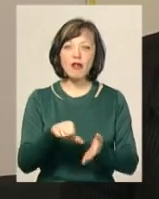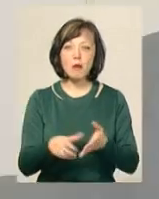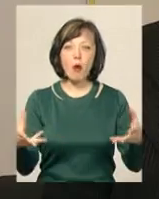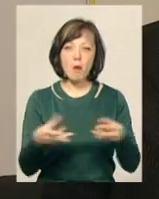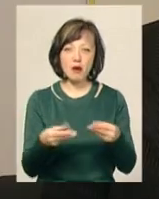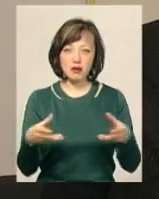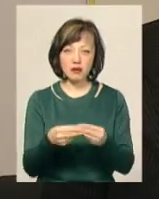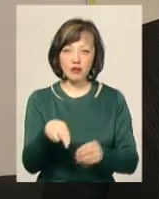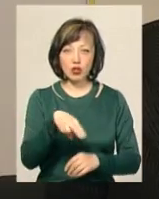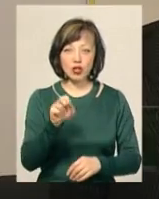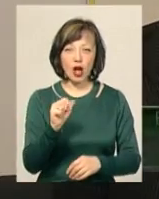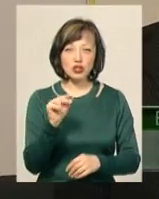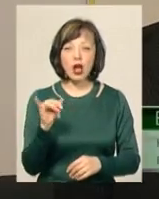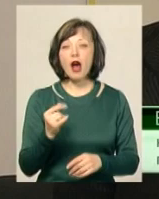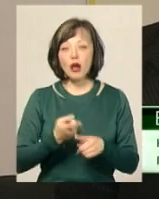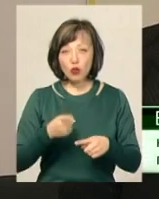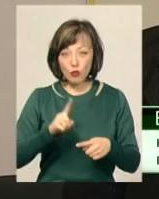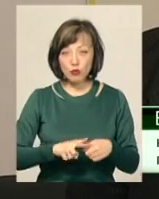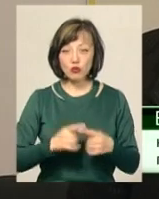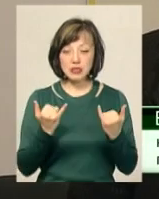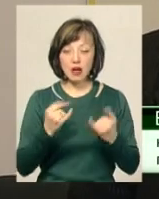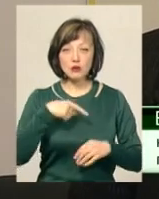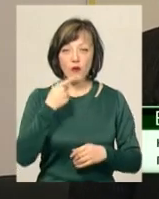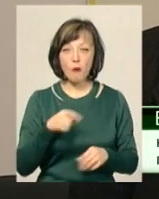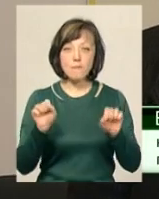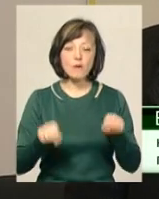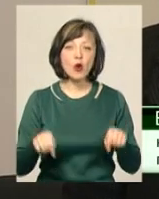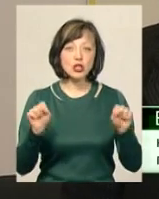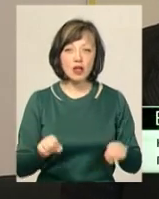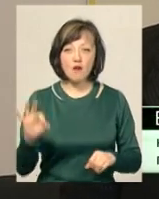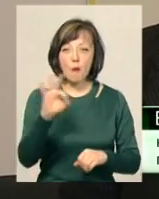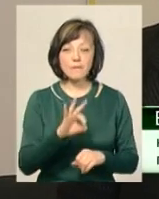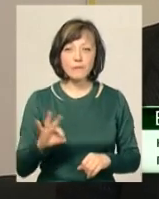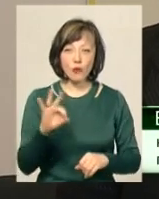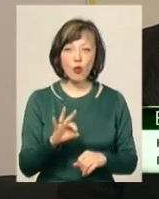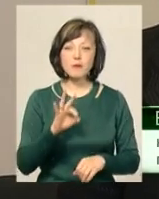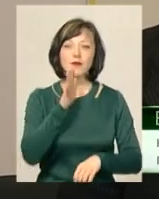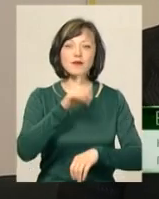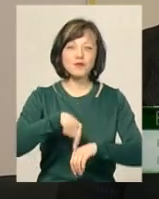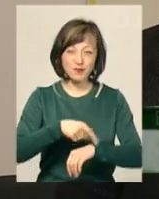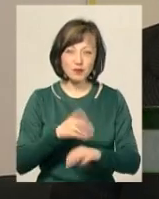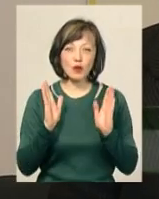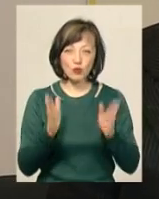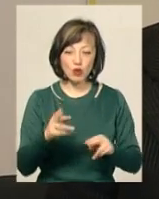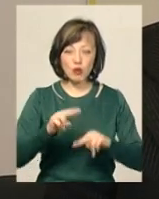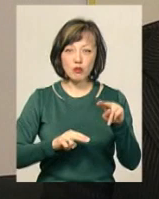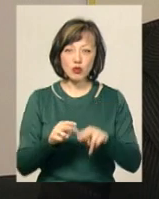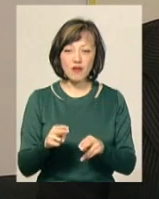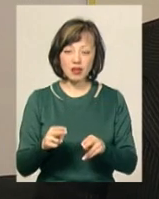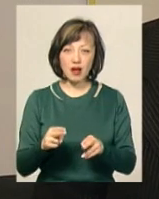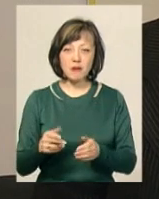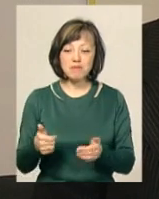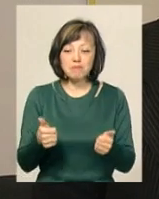дачних. Тому мова йде зараз, можливо, про те, що з часом буде побудована під'їзна дорога.